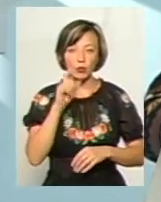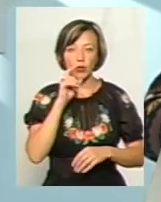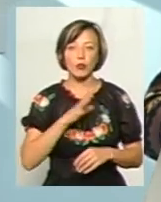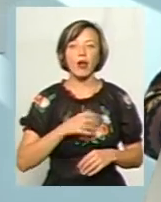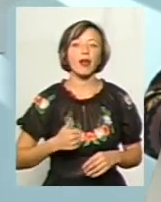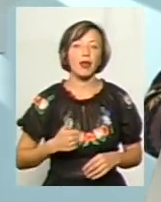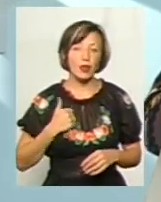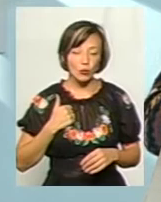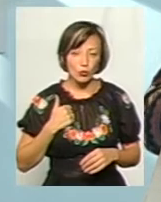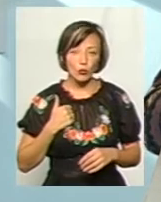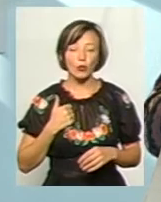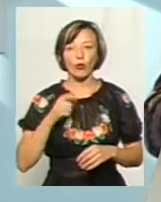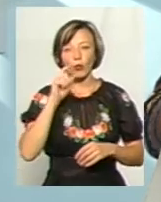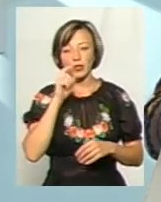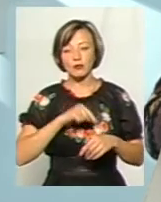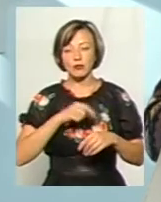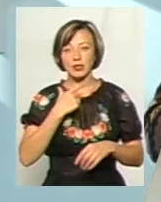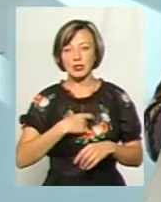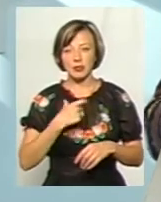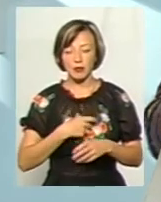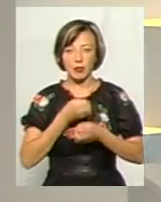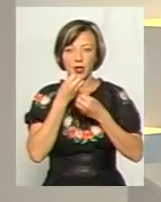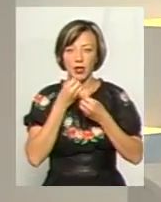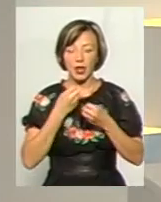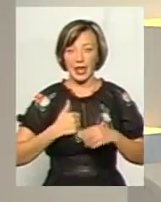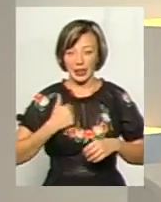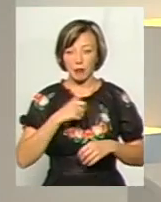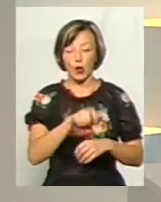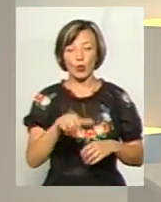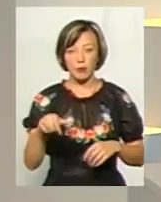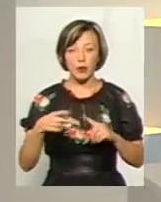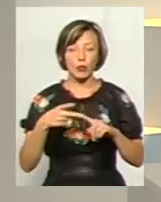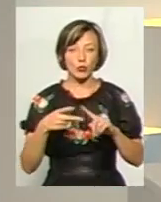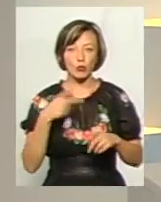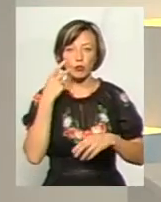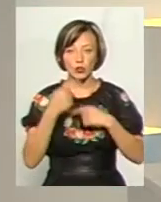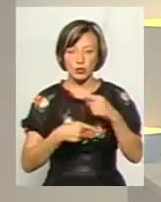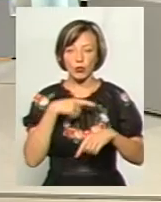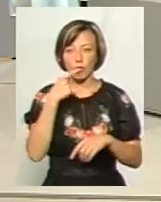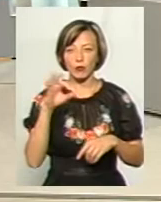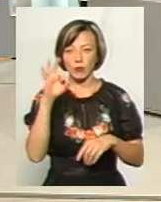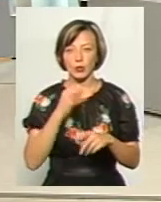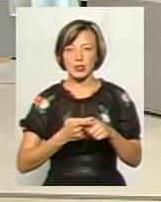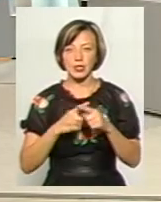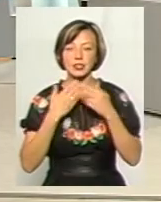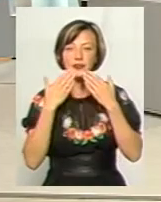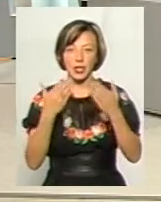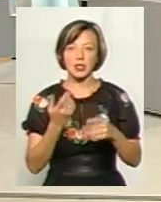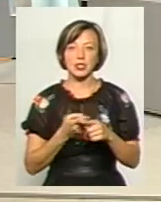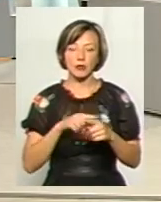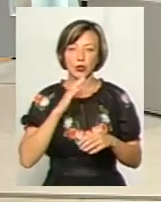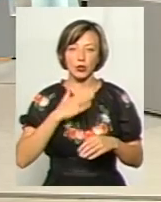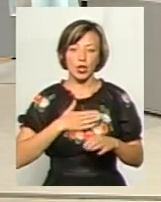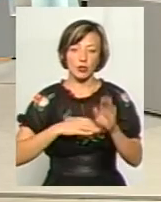гідною, українці відчували себе гідними людьми, по-перше, а по-друге, постійно говорити про це, звертатися з цим до